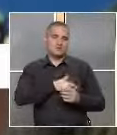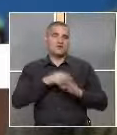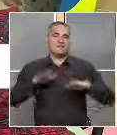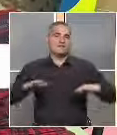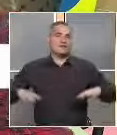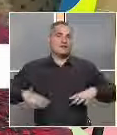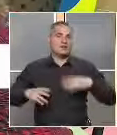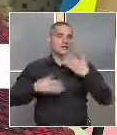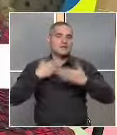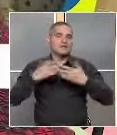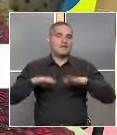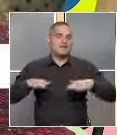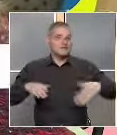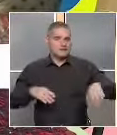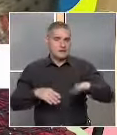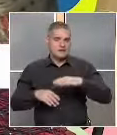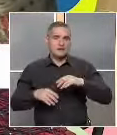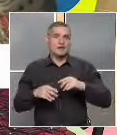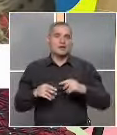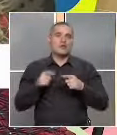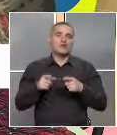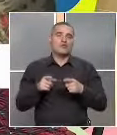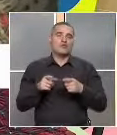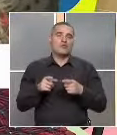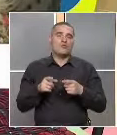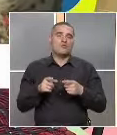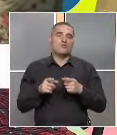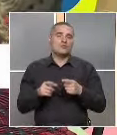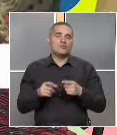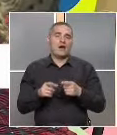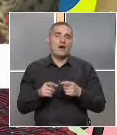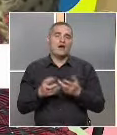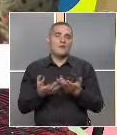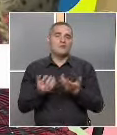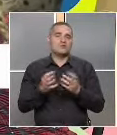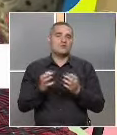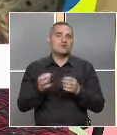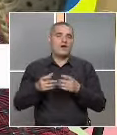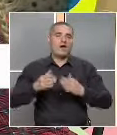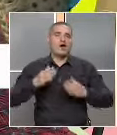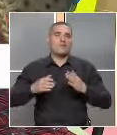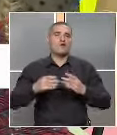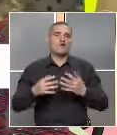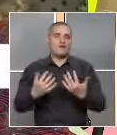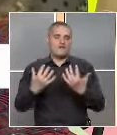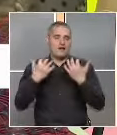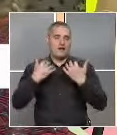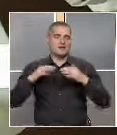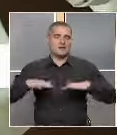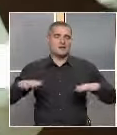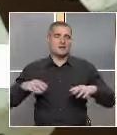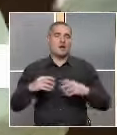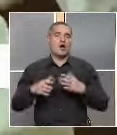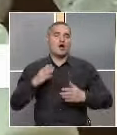разказват на децата, но според мене това се дължи на това, че роботите взаимодействат. Робото